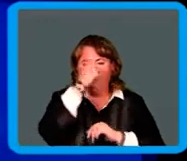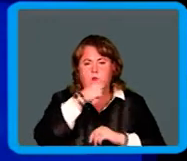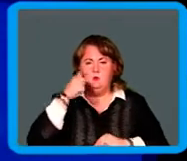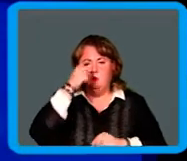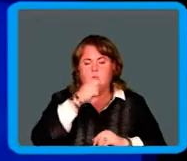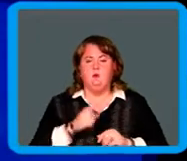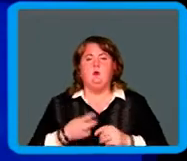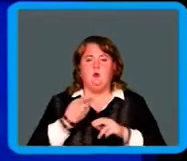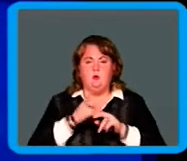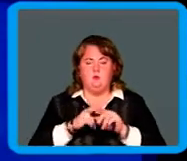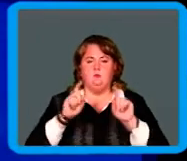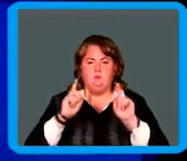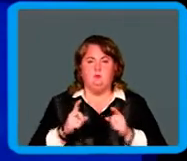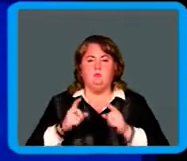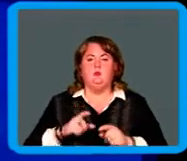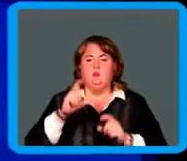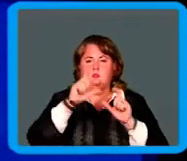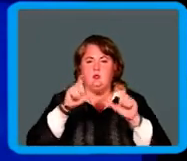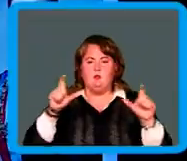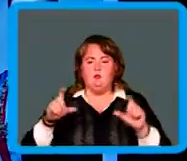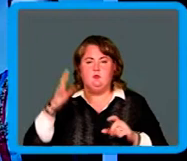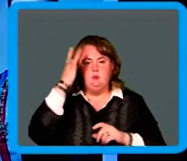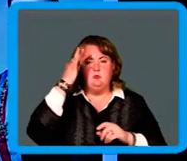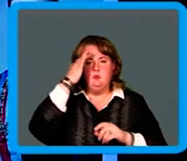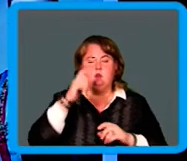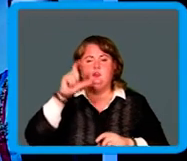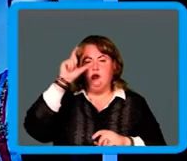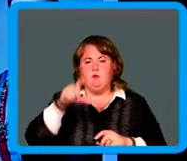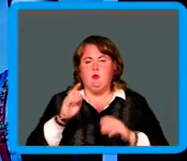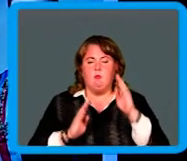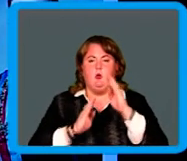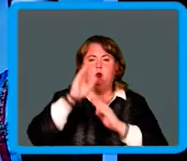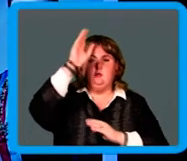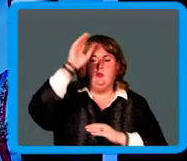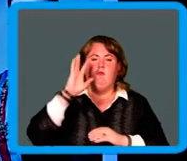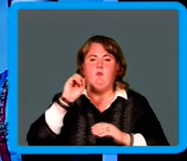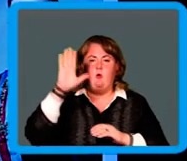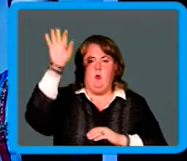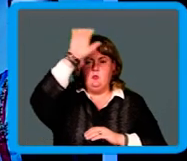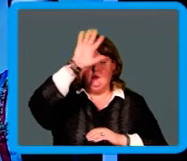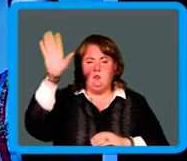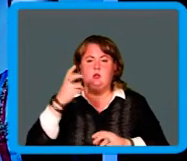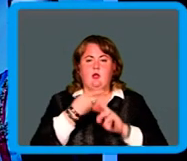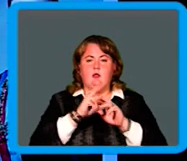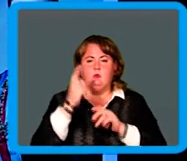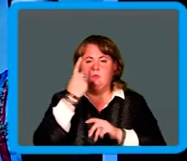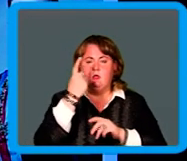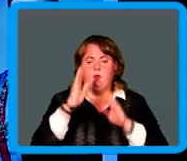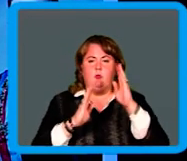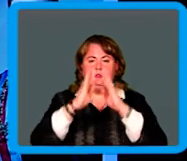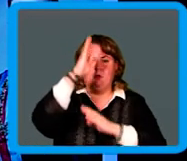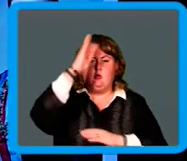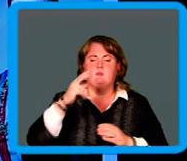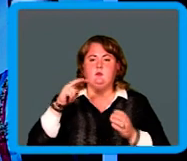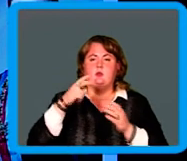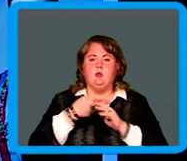осуществилась мечта человечества. Человек полетел в космос. И этим первым космонавтом был Юрий